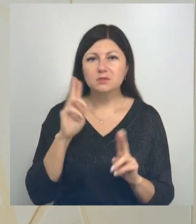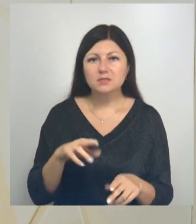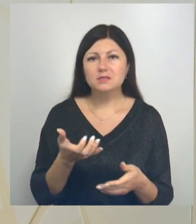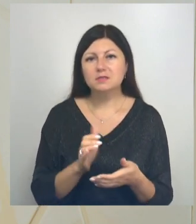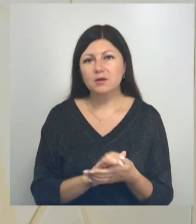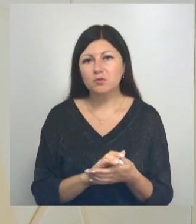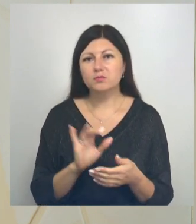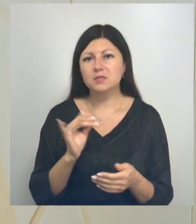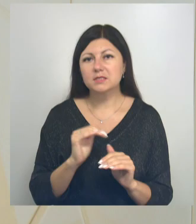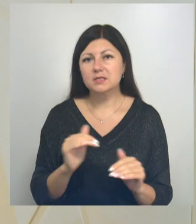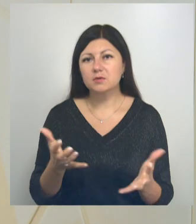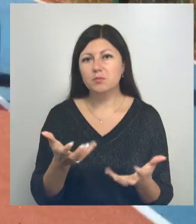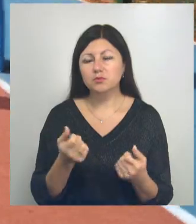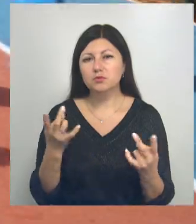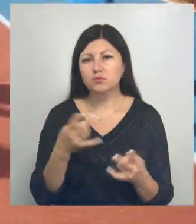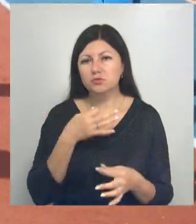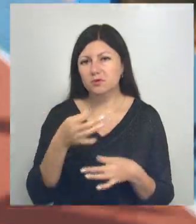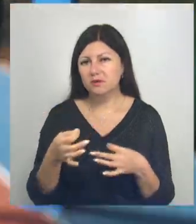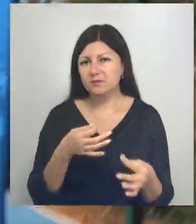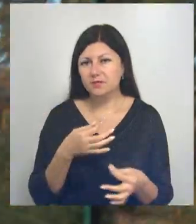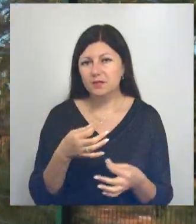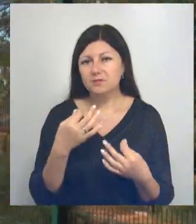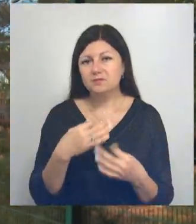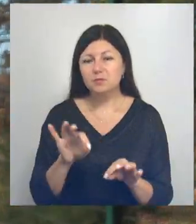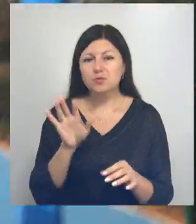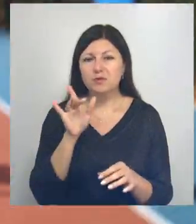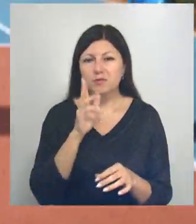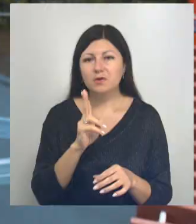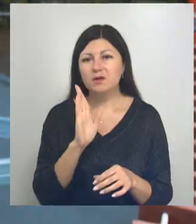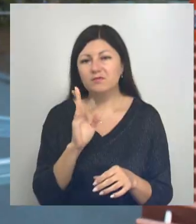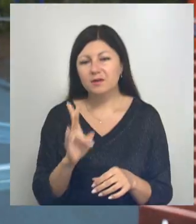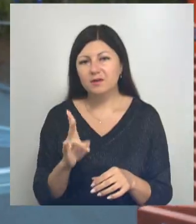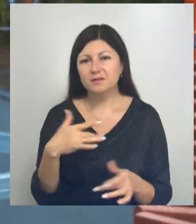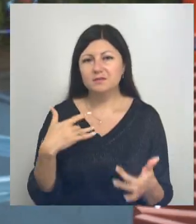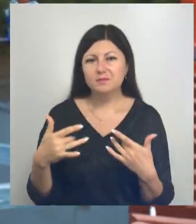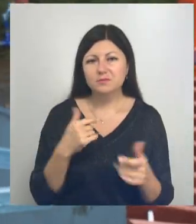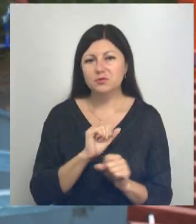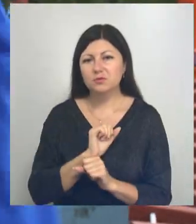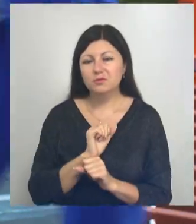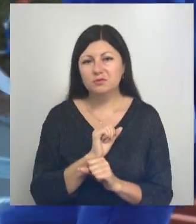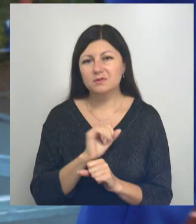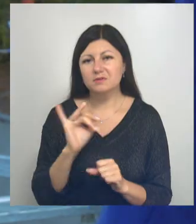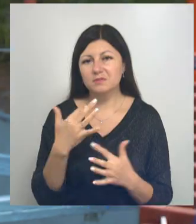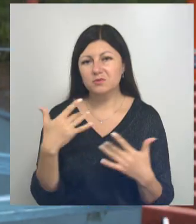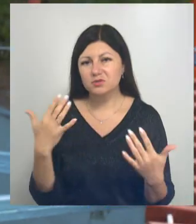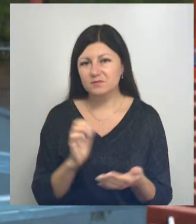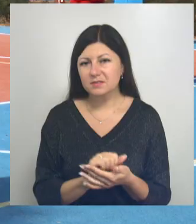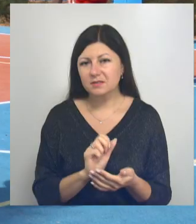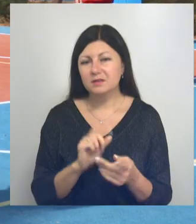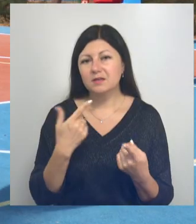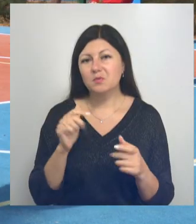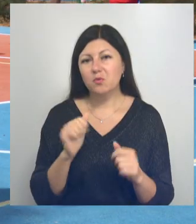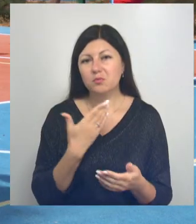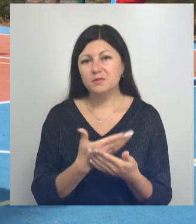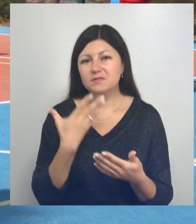знакомимся, и дети получают нужные ответы. А в свободное время КВН, фэш-мобы, активный отдых и еще множество занятий, где дети могут